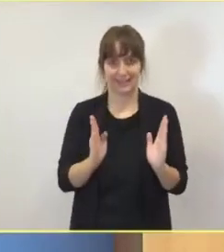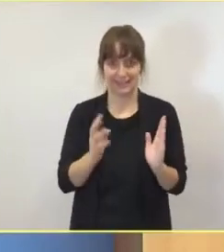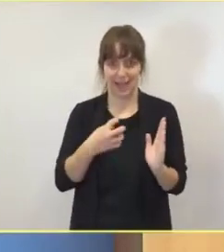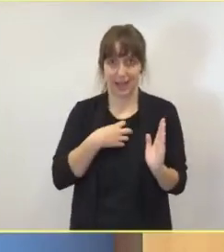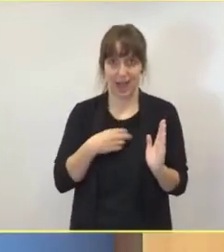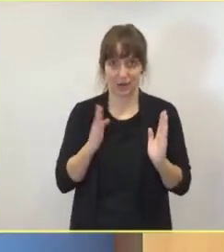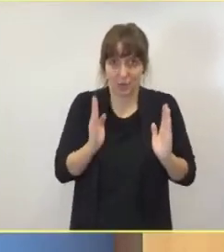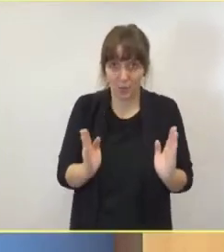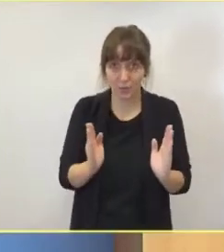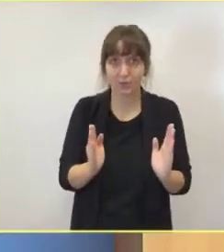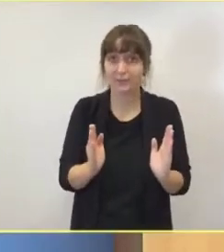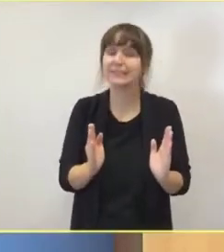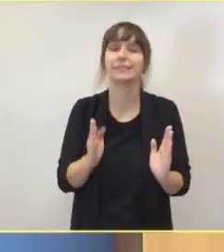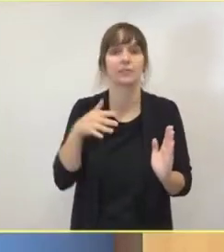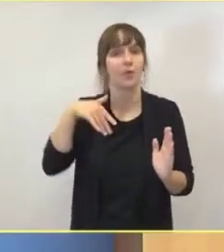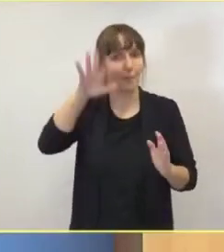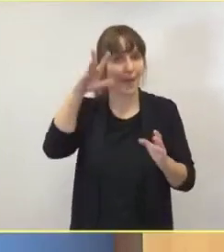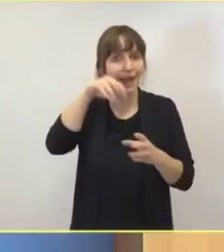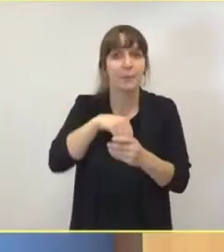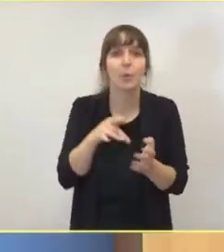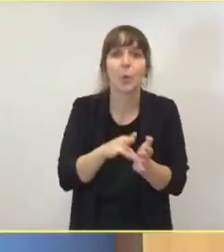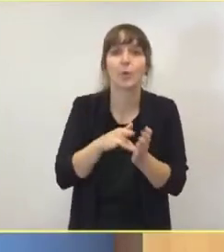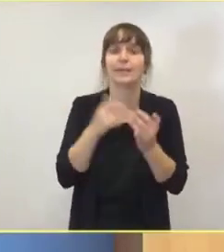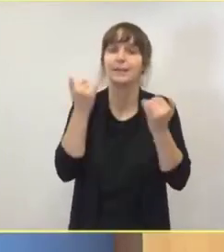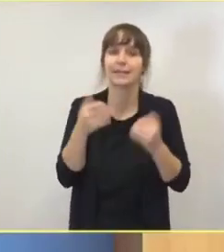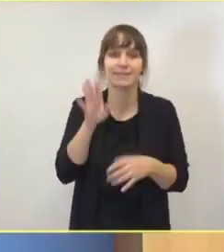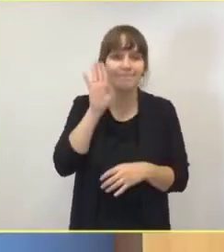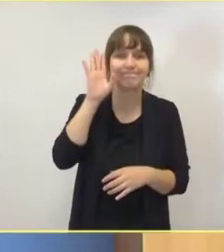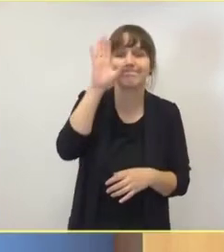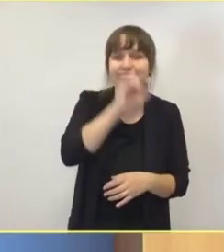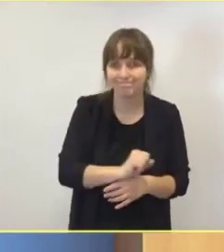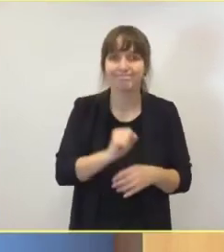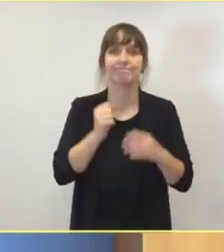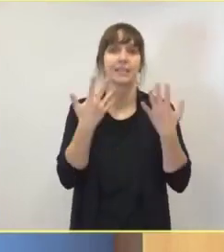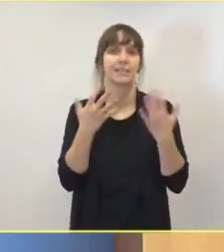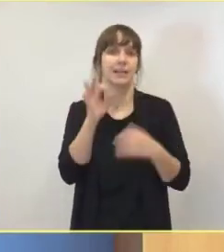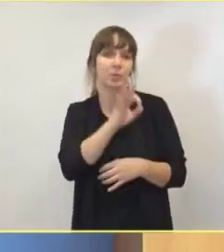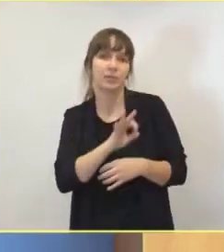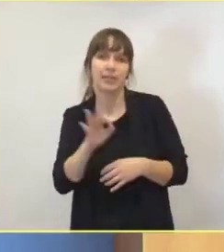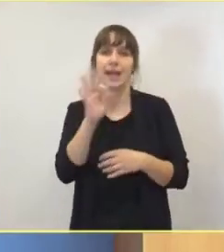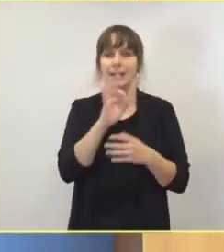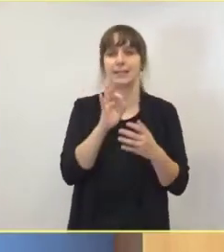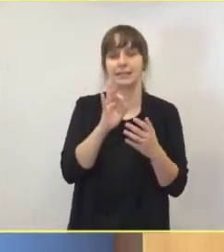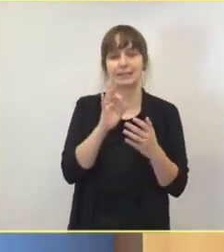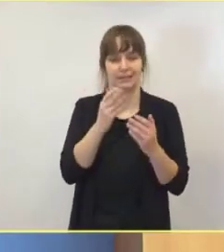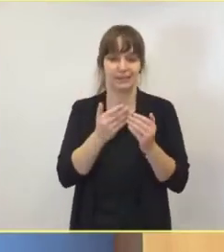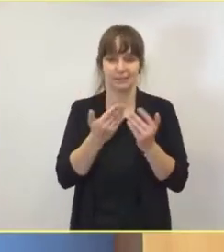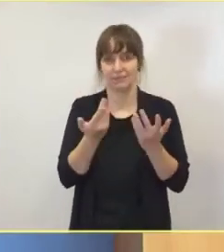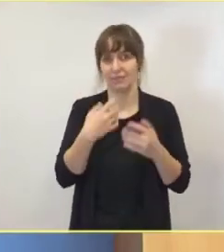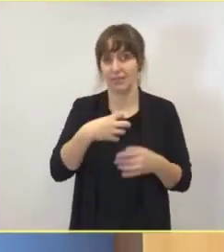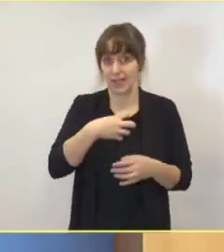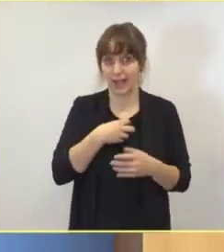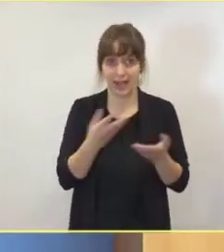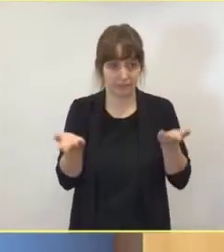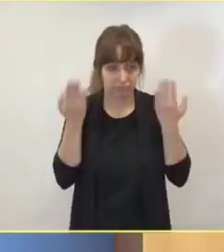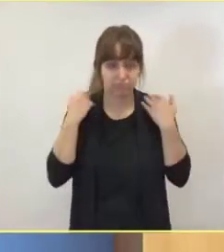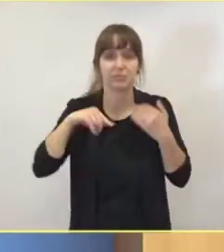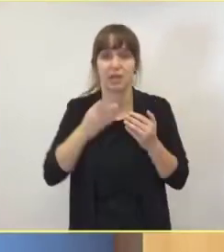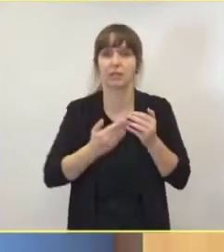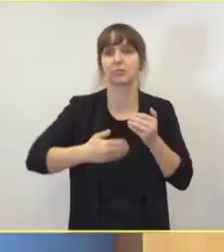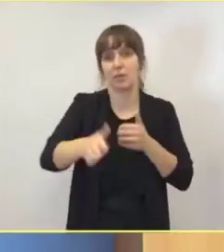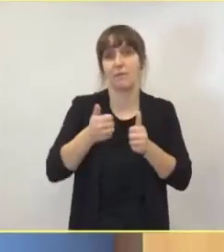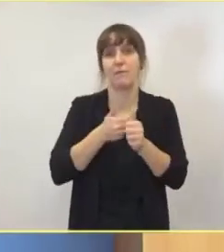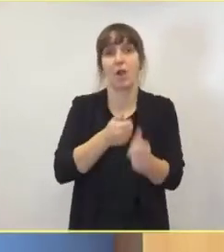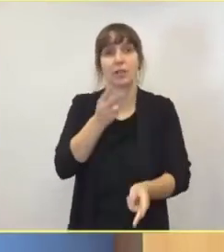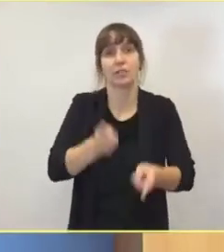Prozent der infizierten Patienten auch Folgeschäden davon tragen, nämlich Beschwerden